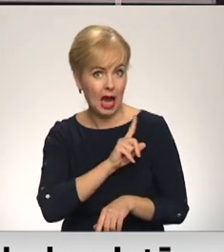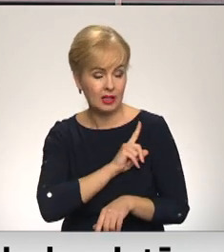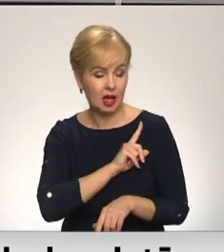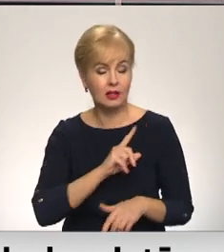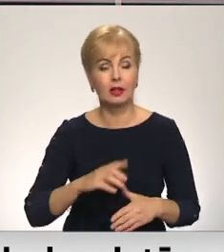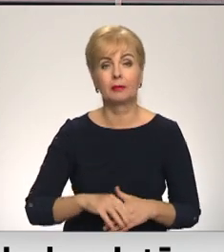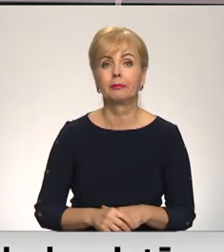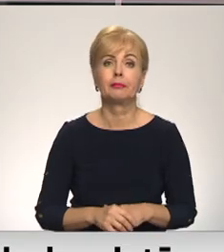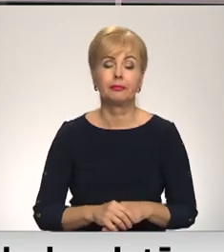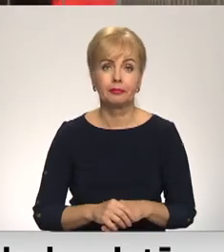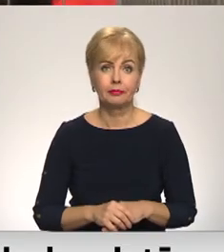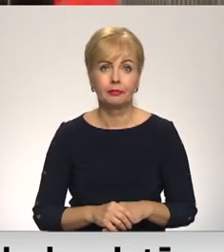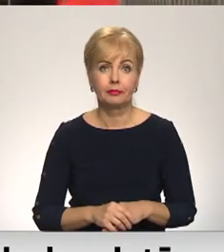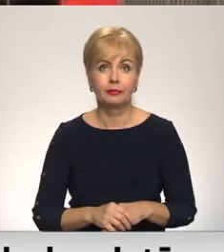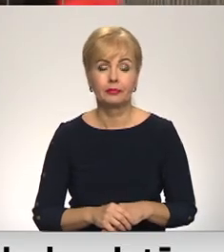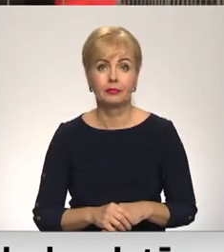turpinīļa ko zins.